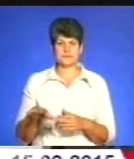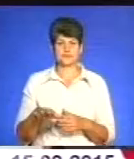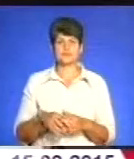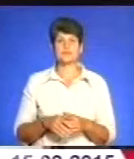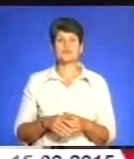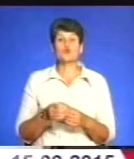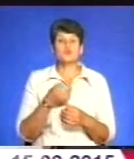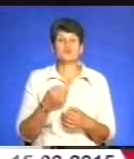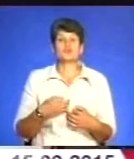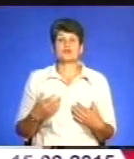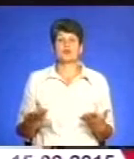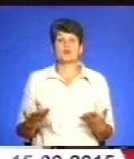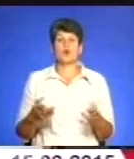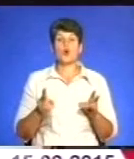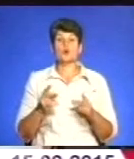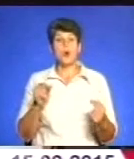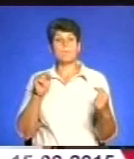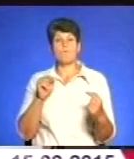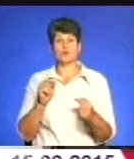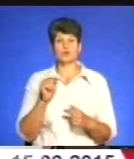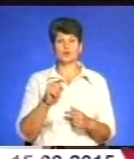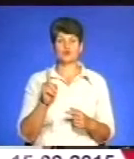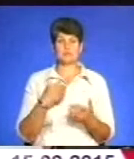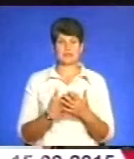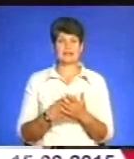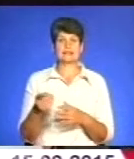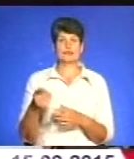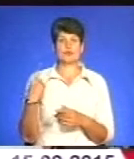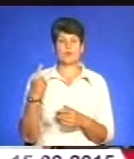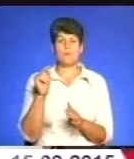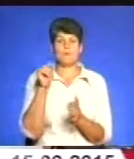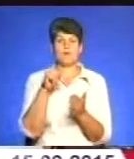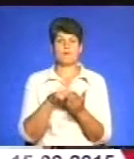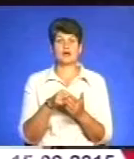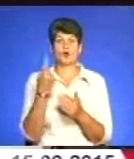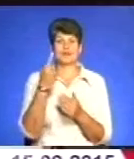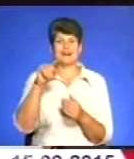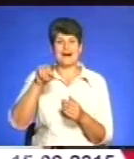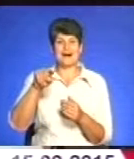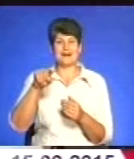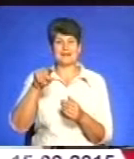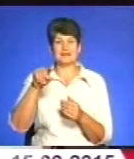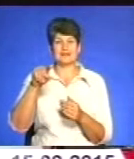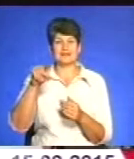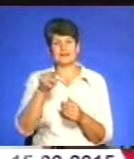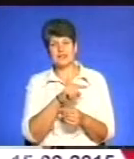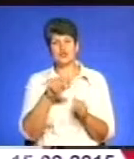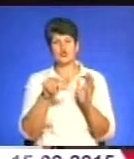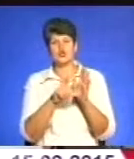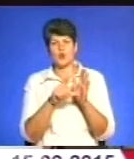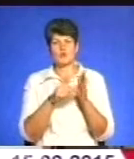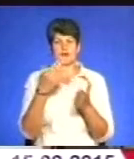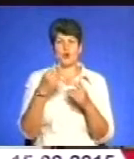то скажіть, хто проти того, щоб, наприклад, Тернопільську область попала одна шоста чи одна сьома цього